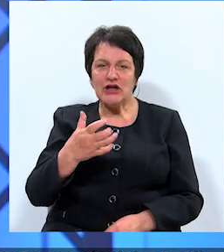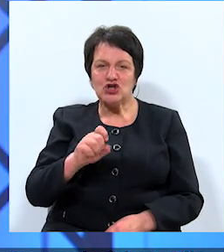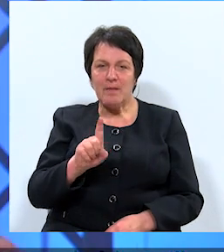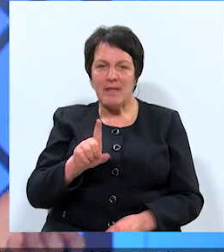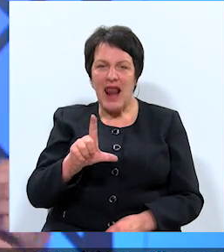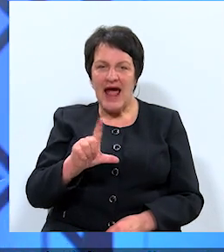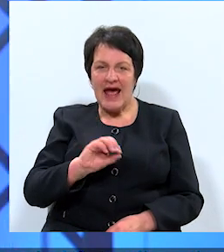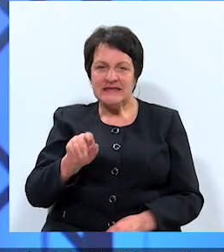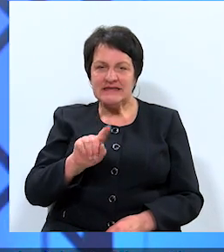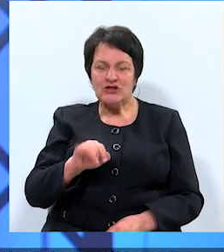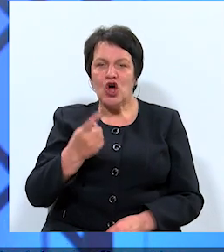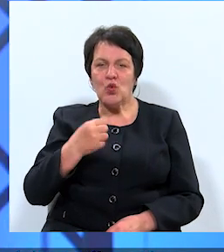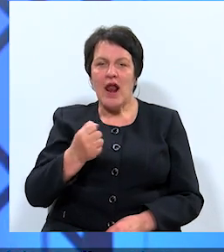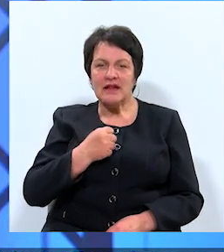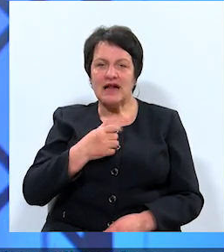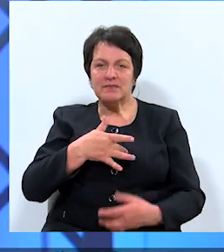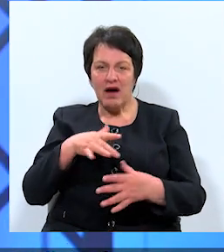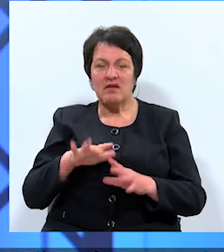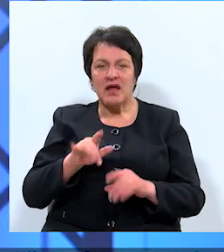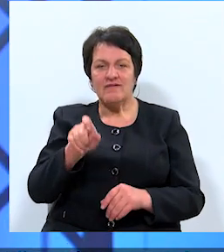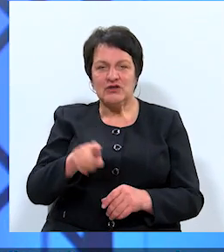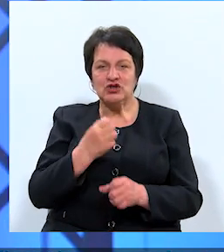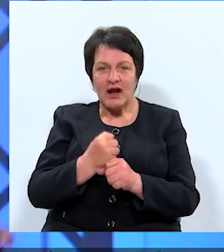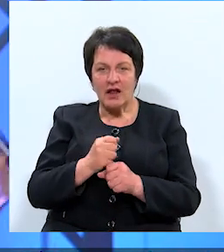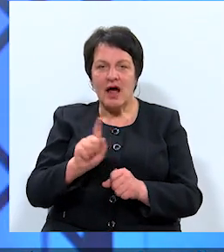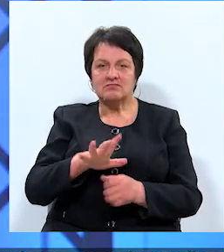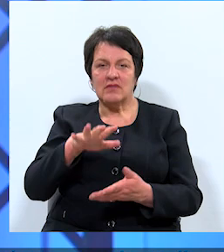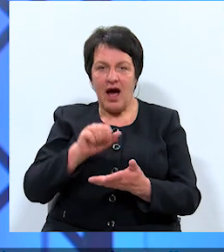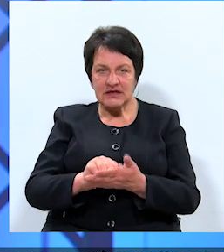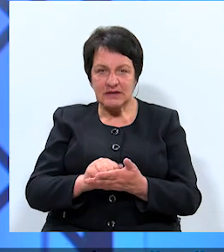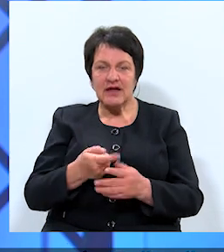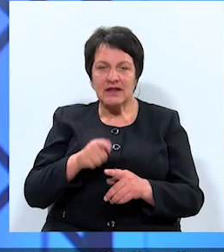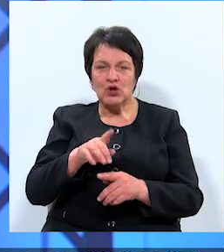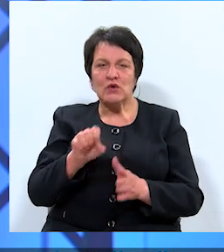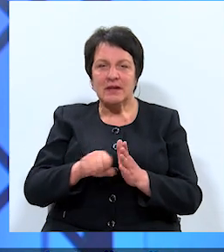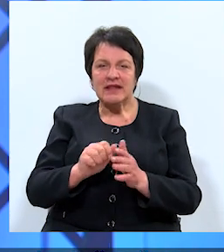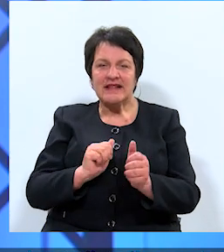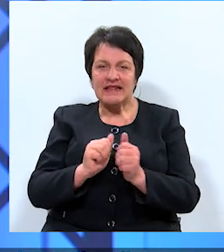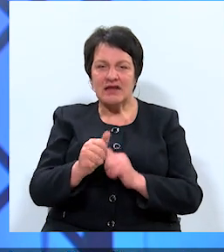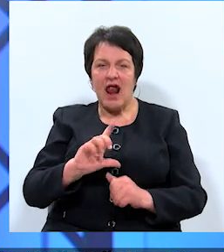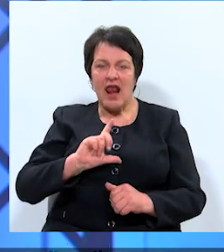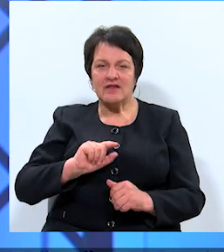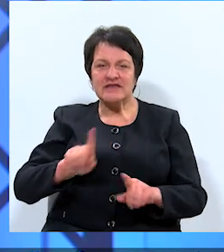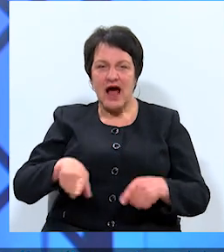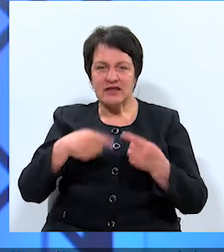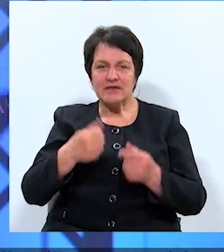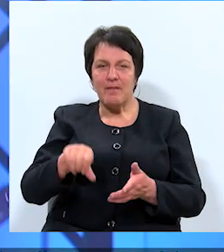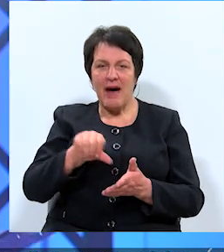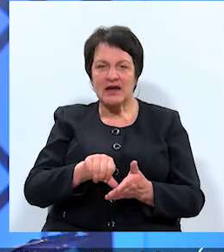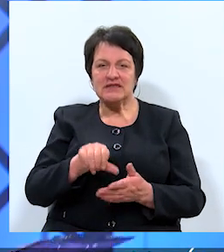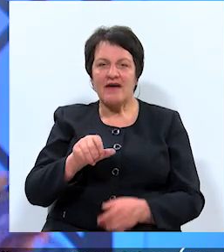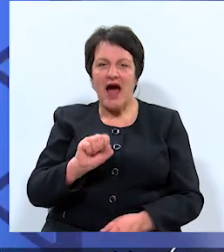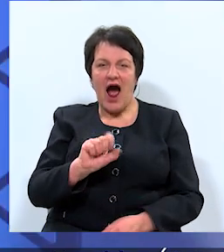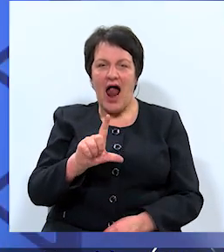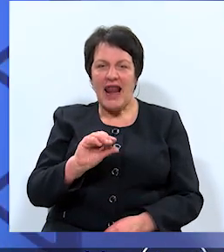partijas, taču viņš strādājot, esot aizņemts un tādēļ uz devatiem deleģējas Latvijas attīstībai pārstāvi. Igor